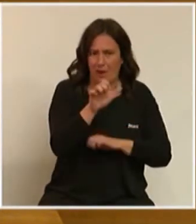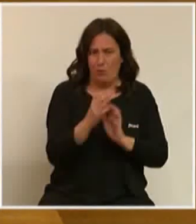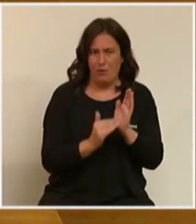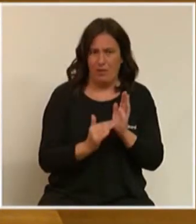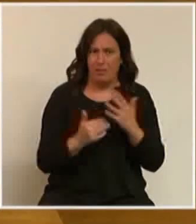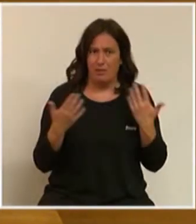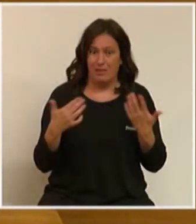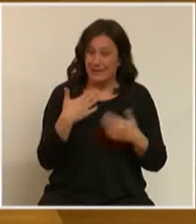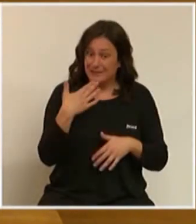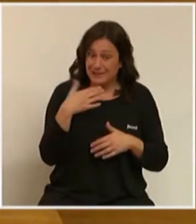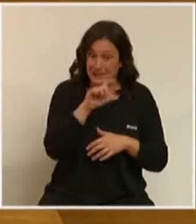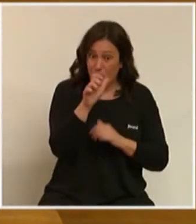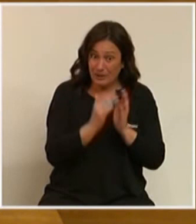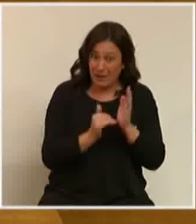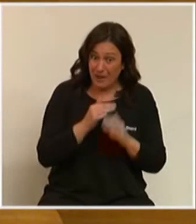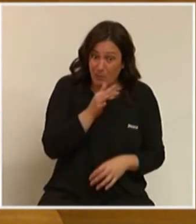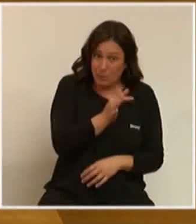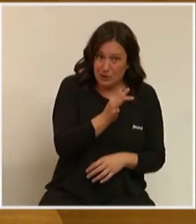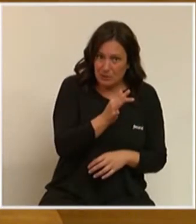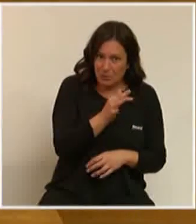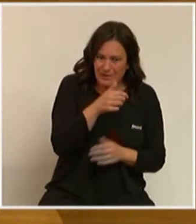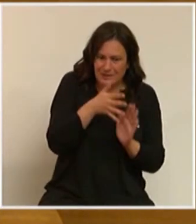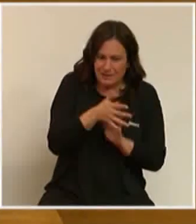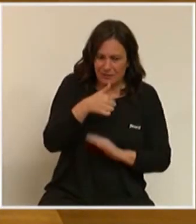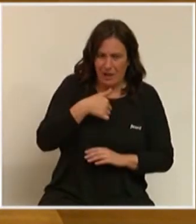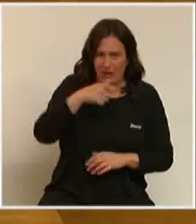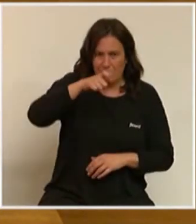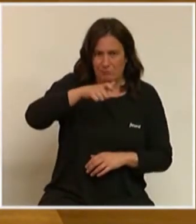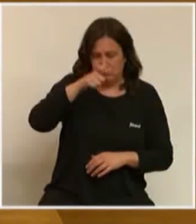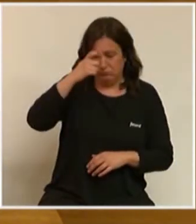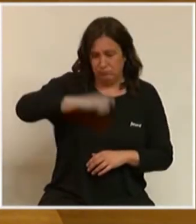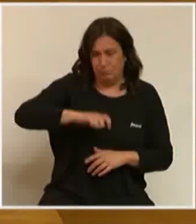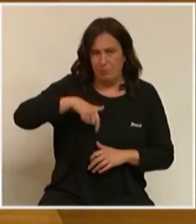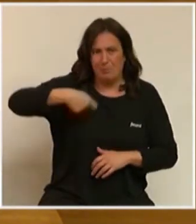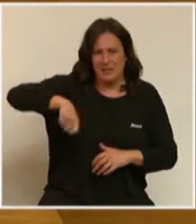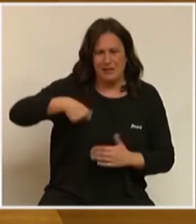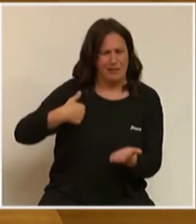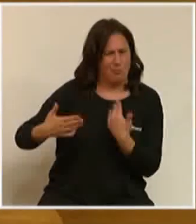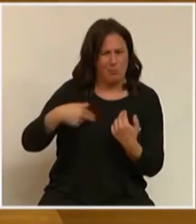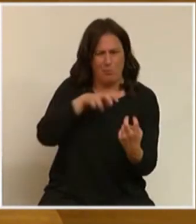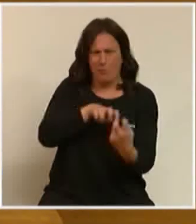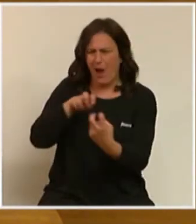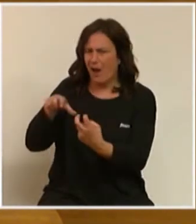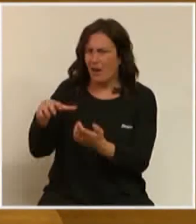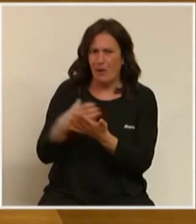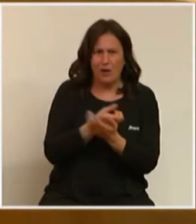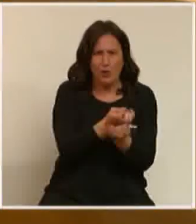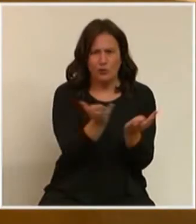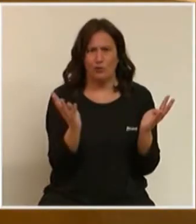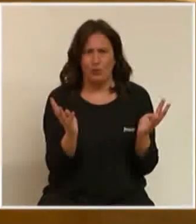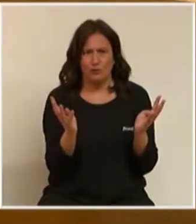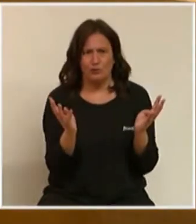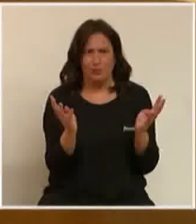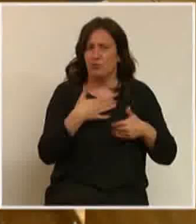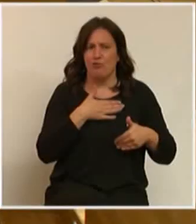Si es bueno para la comunidad valenciana, aquí está el presidente de la Generalitat Valenciana para hablar con todos ustedes. Lo que haga